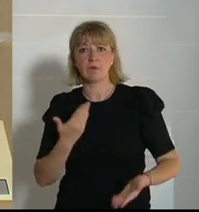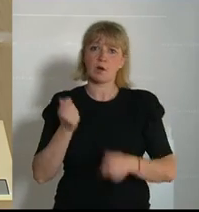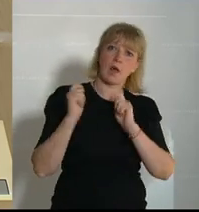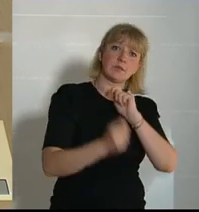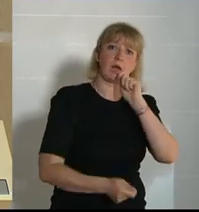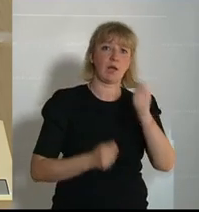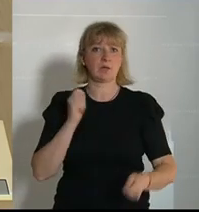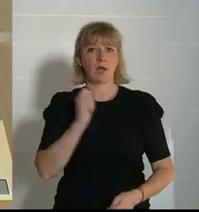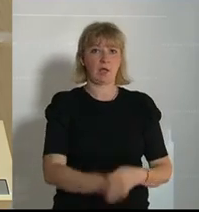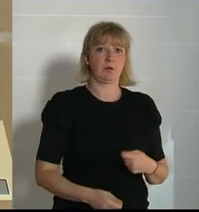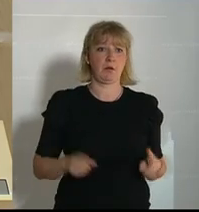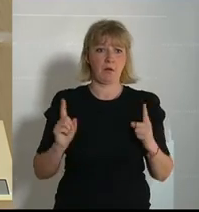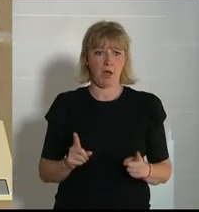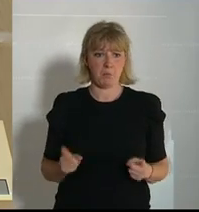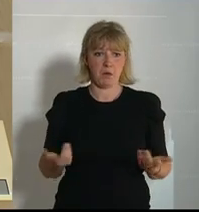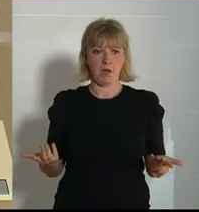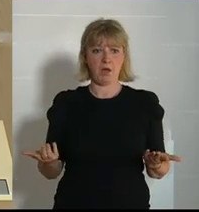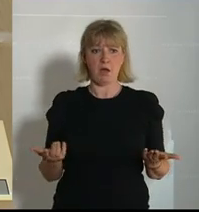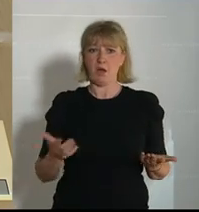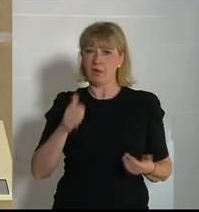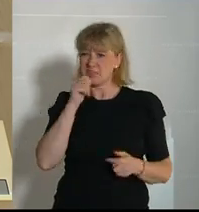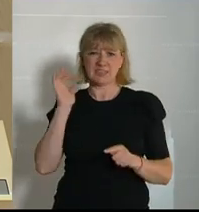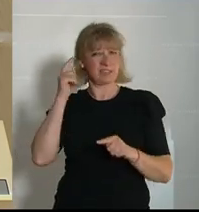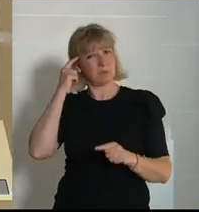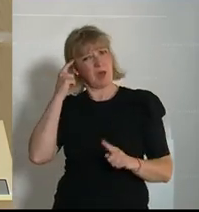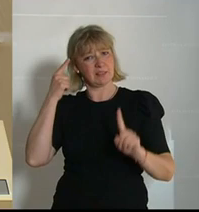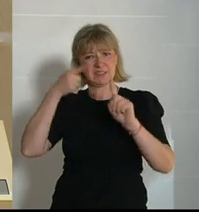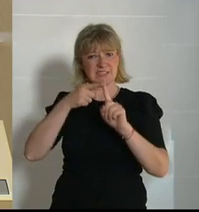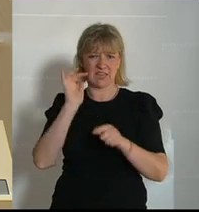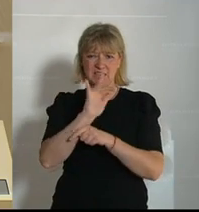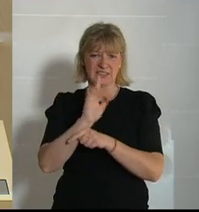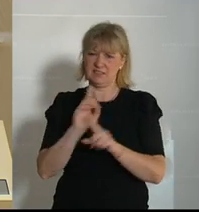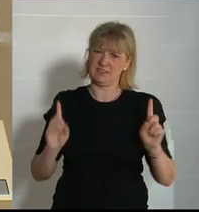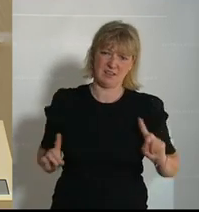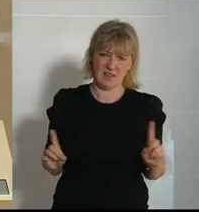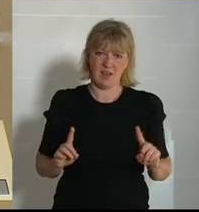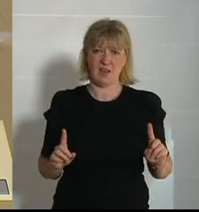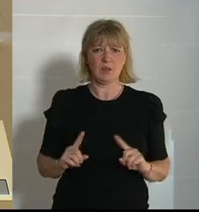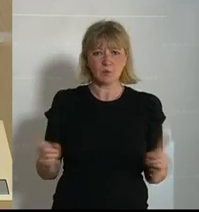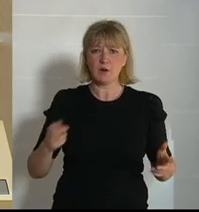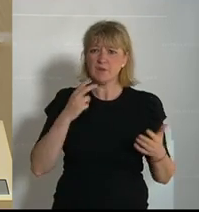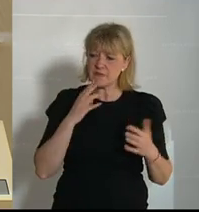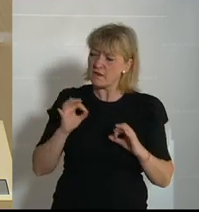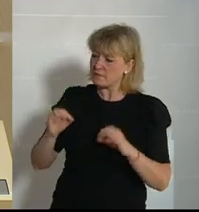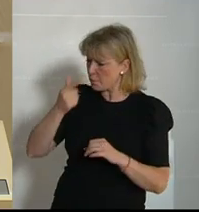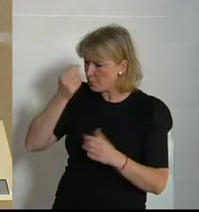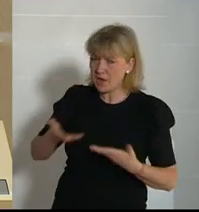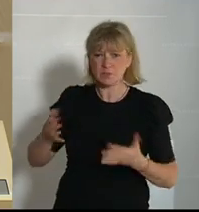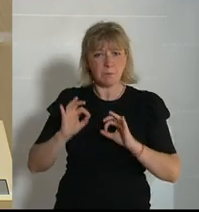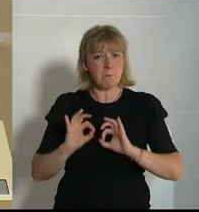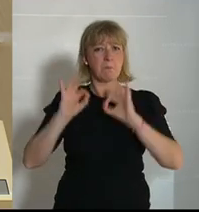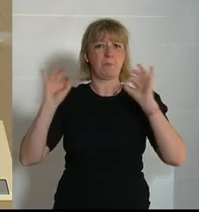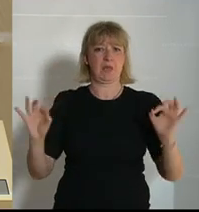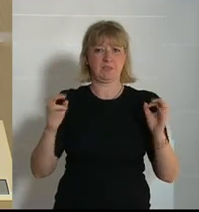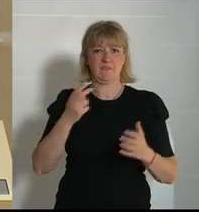Anträge ein, aber nicht mit dem Ziel, sie zu kritisieren, sondern das Beste für die Menschen zu erwarten und das